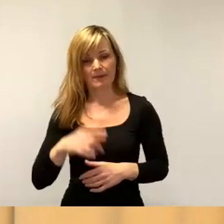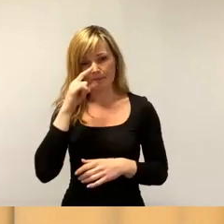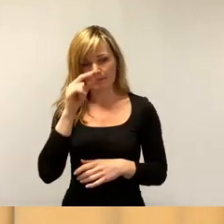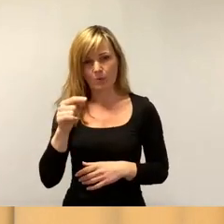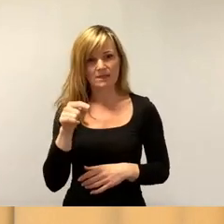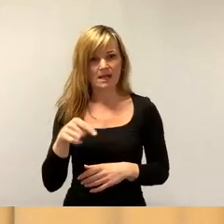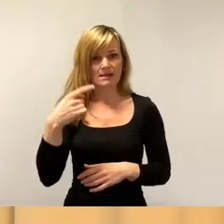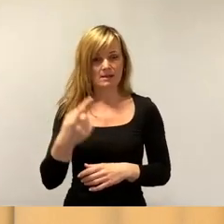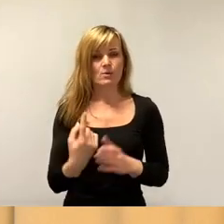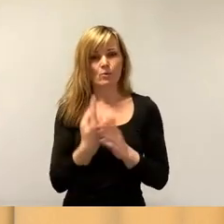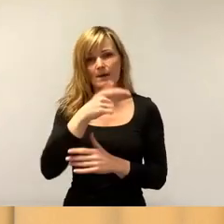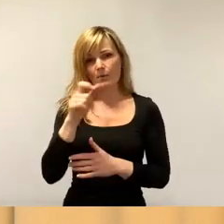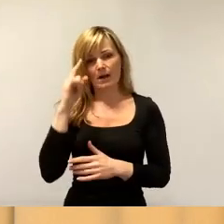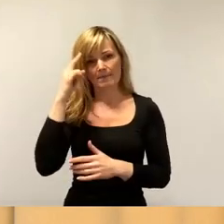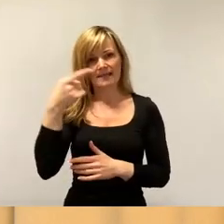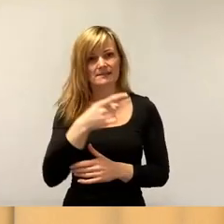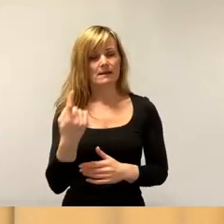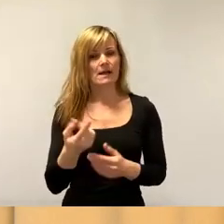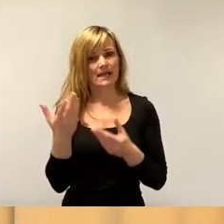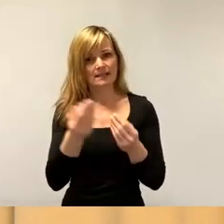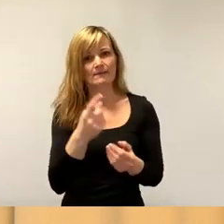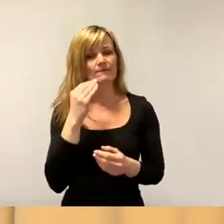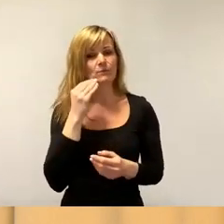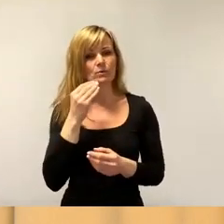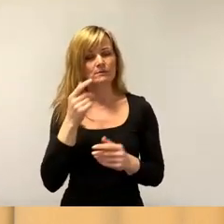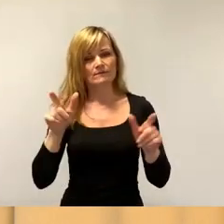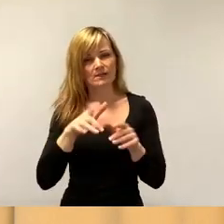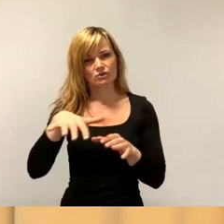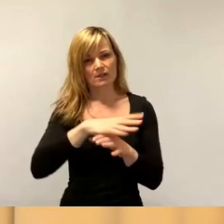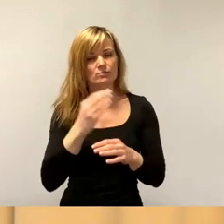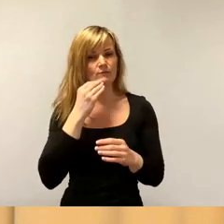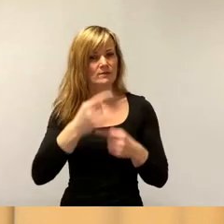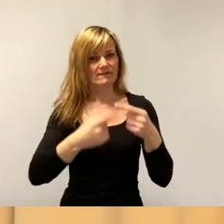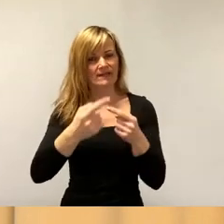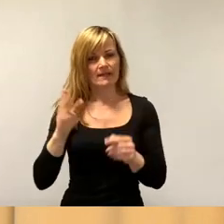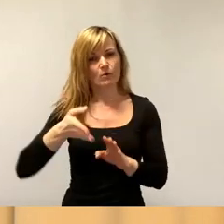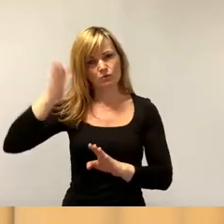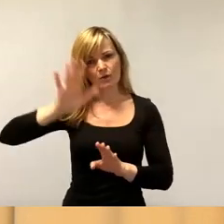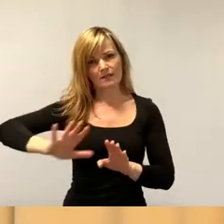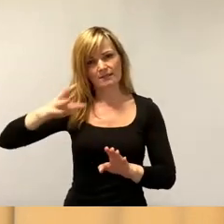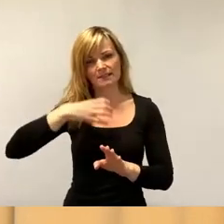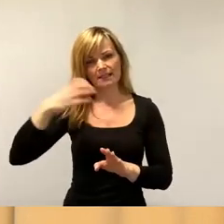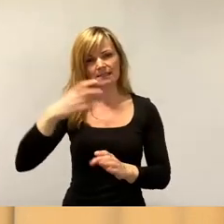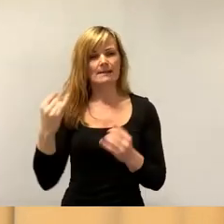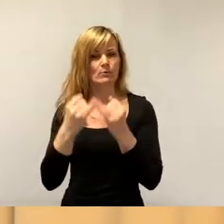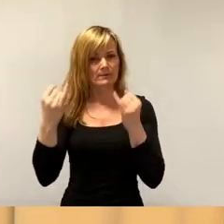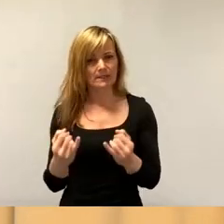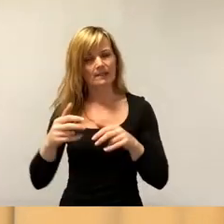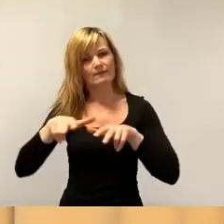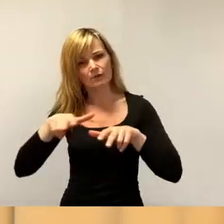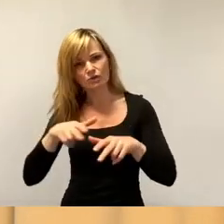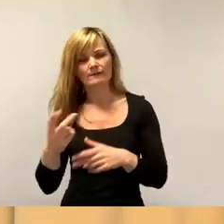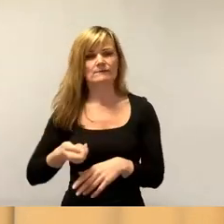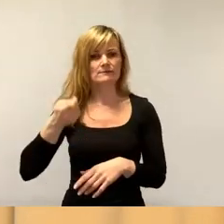der Oberbürgermeister zu einer Veranstaltung zur Wohnentwicklung im Dresdner Norden Akteure aus der Immobilien- und Wohnungswirtschaft, die Unternehmen und Finanzierer zusammen,